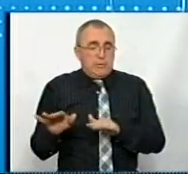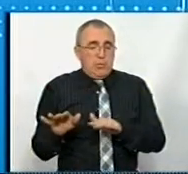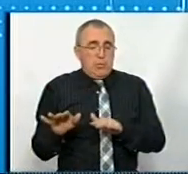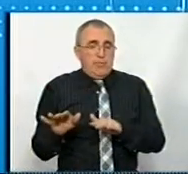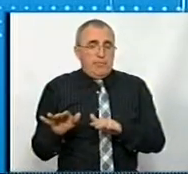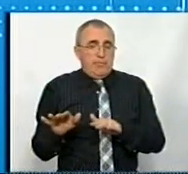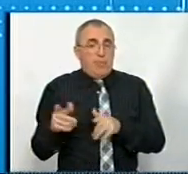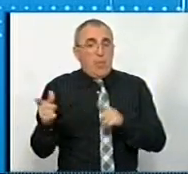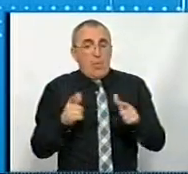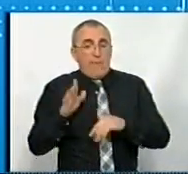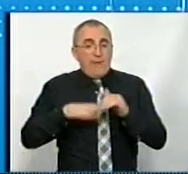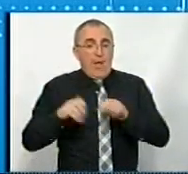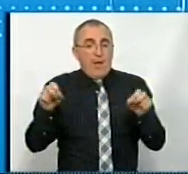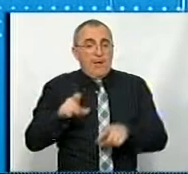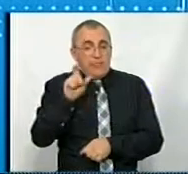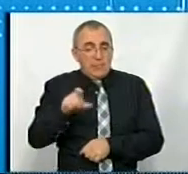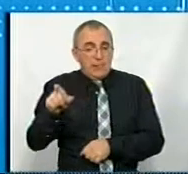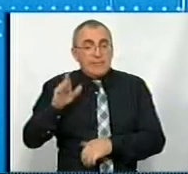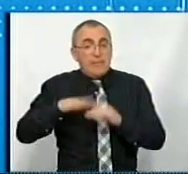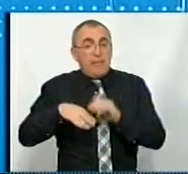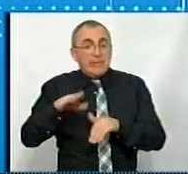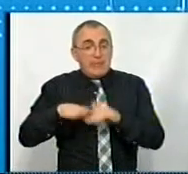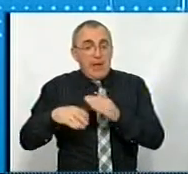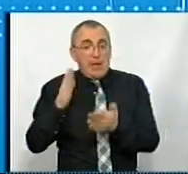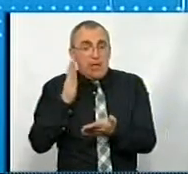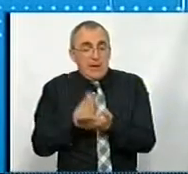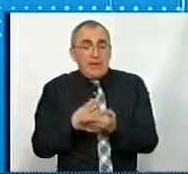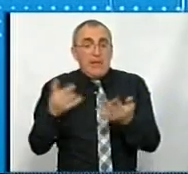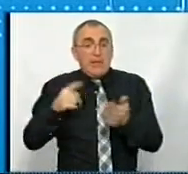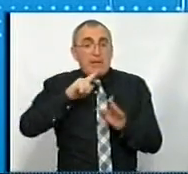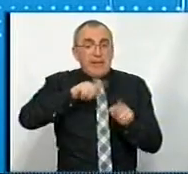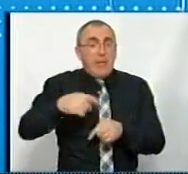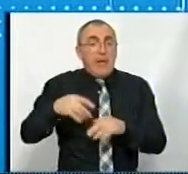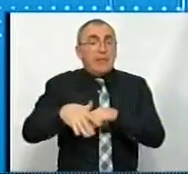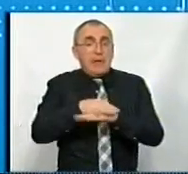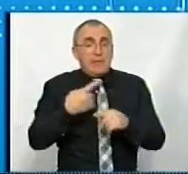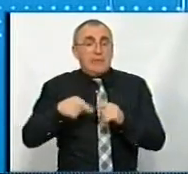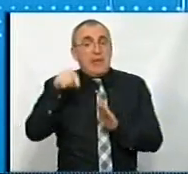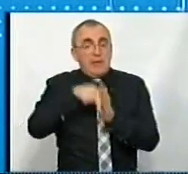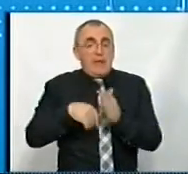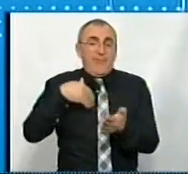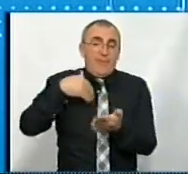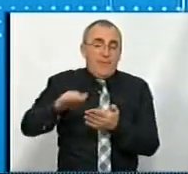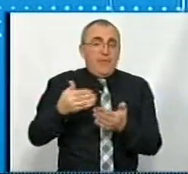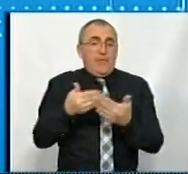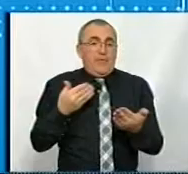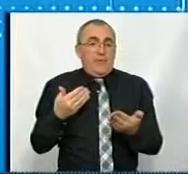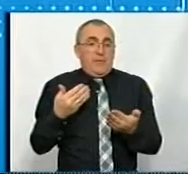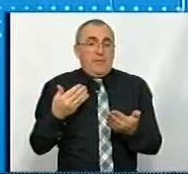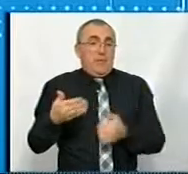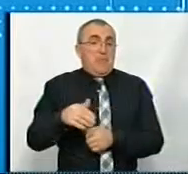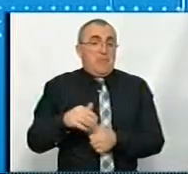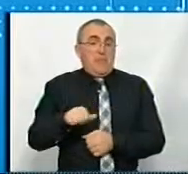І готувати фахівців тих спеціальностей, які будуть тільки затребувані на ринку, це значить відмовитись від того, ну і по-перше,